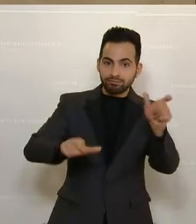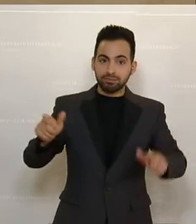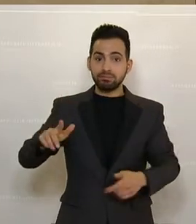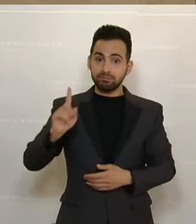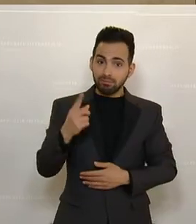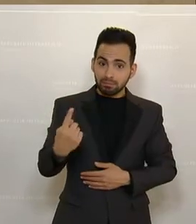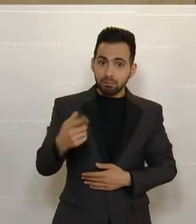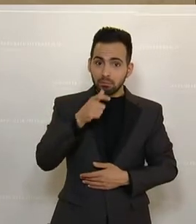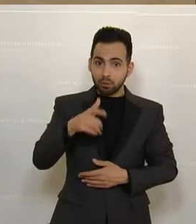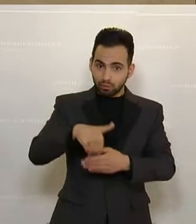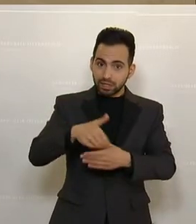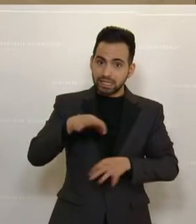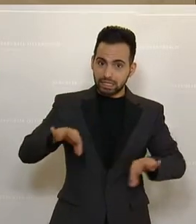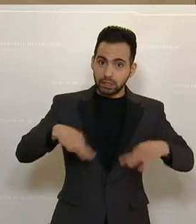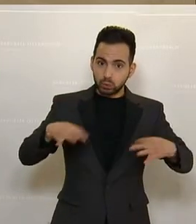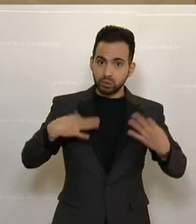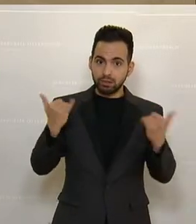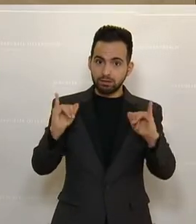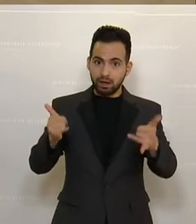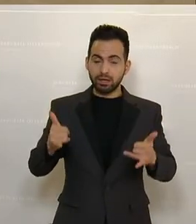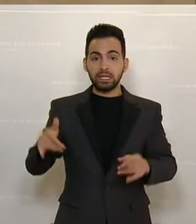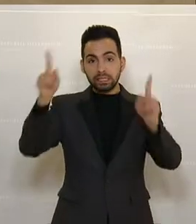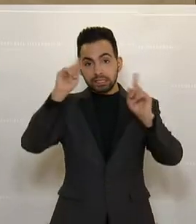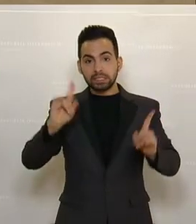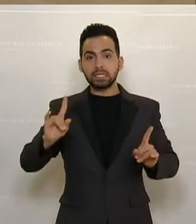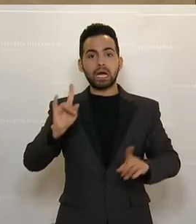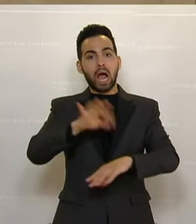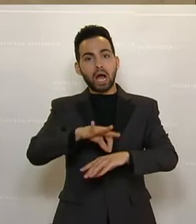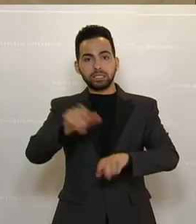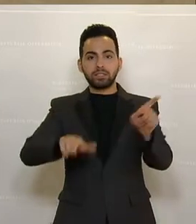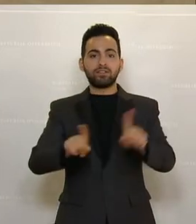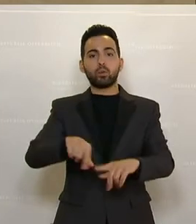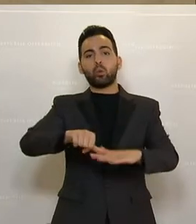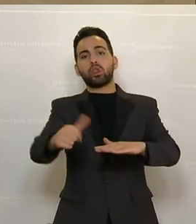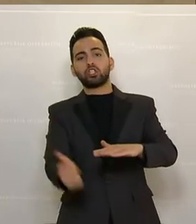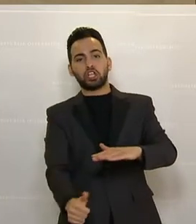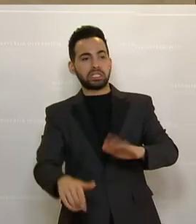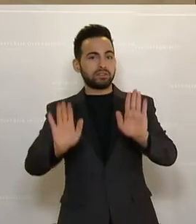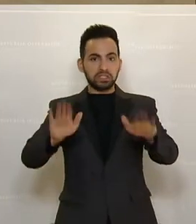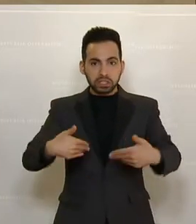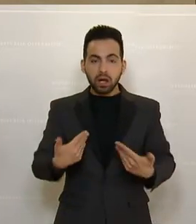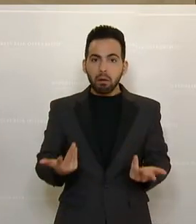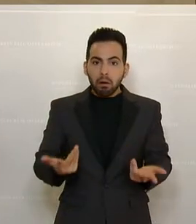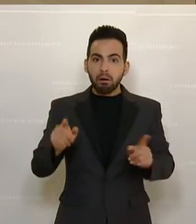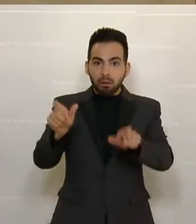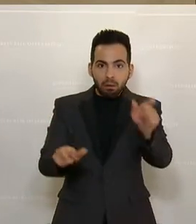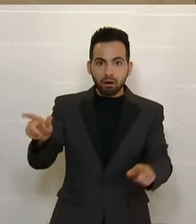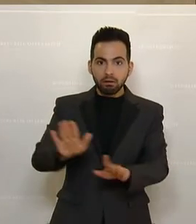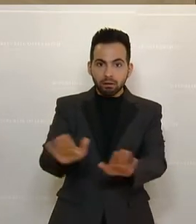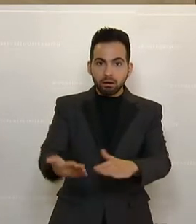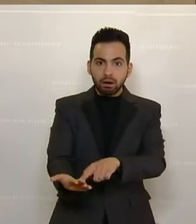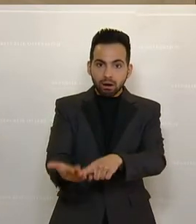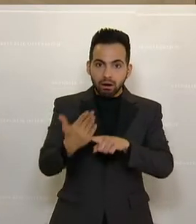ein Gesundheitsberuf. Und Tierärztinnen und Tierärzte werden unterschätzt. Sie sind diejenigen, die uns die